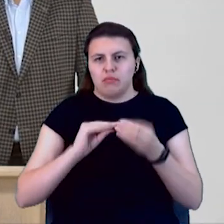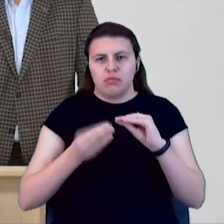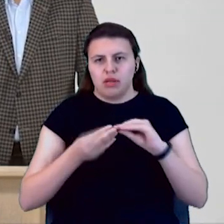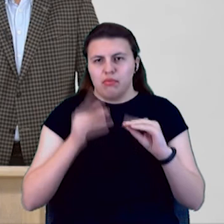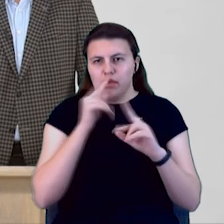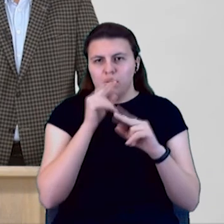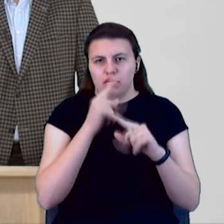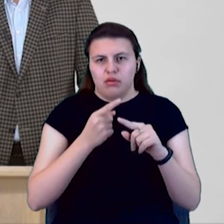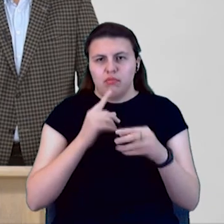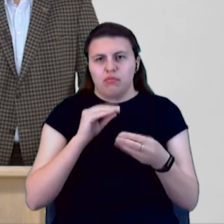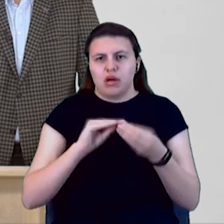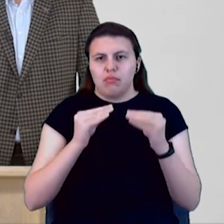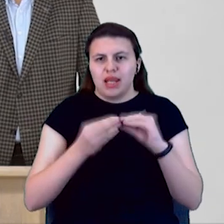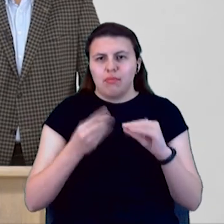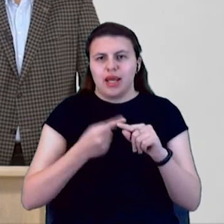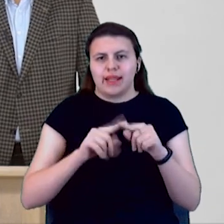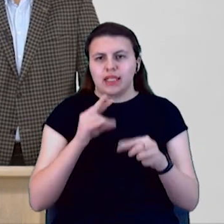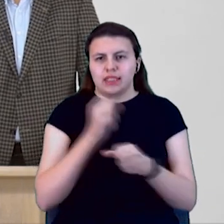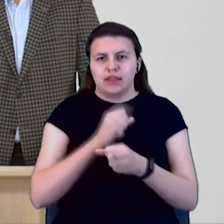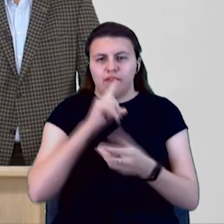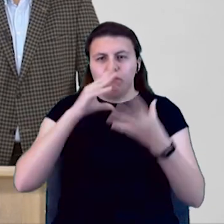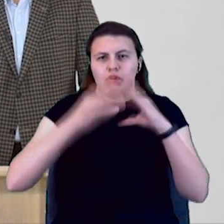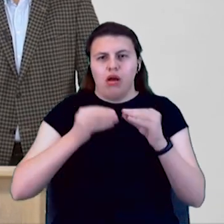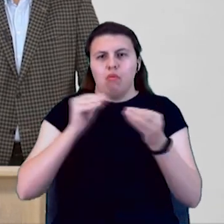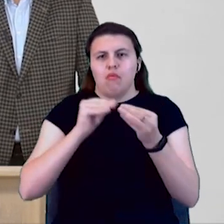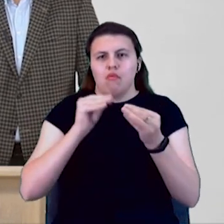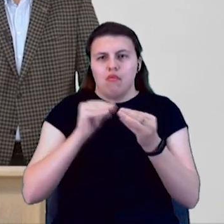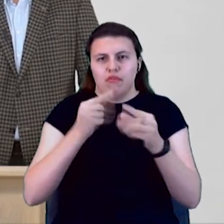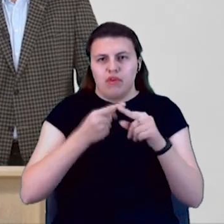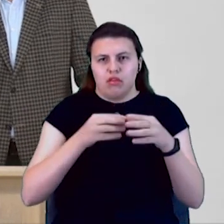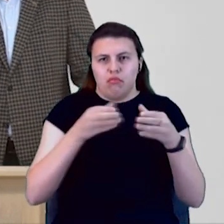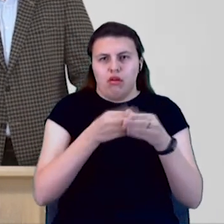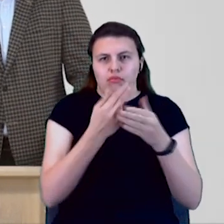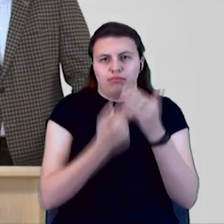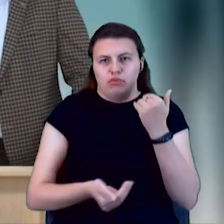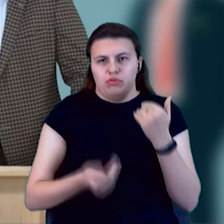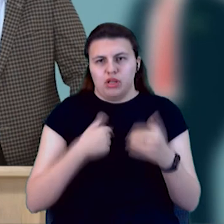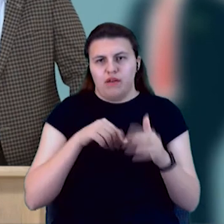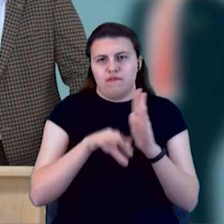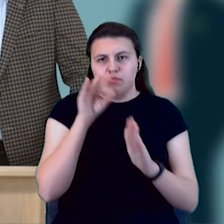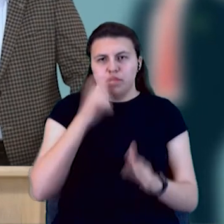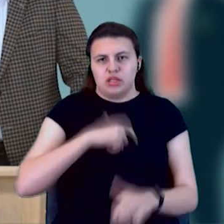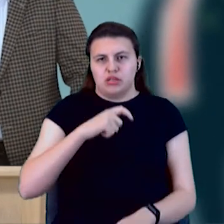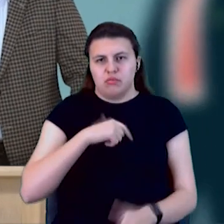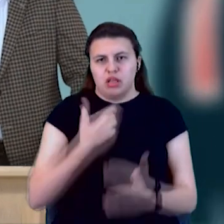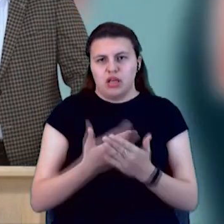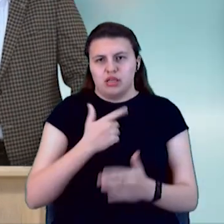цього виводи і далі продовжувати тянути в цьому болоті. Я вибираю для себе інший путь.